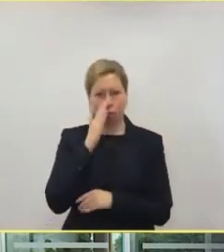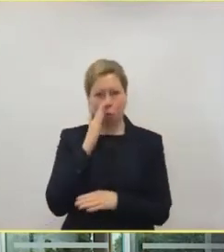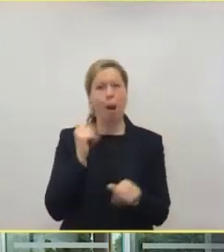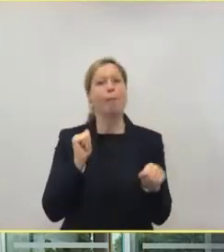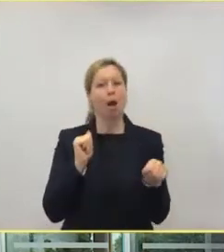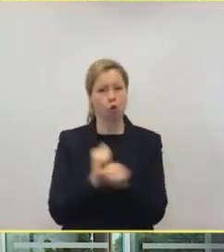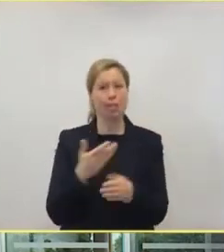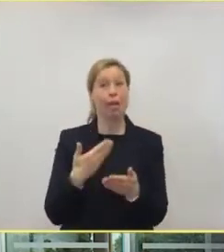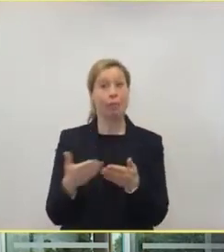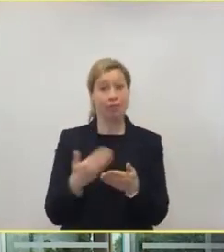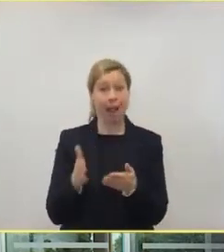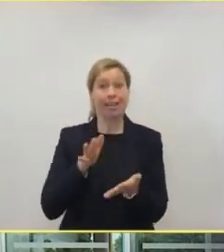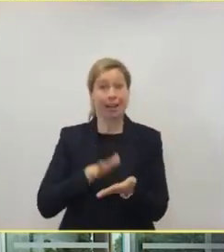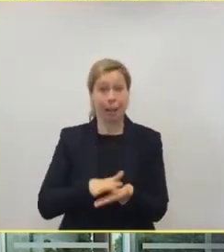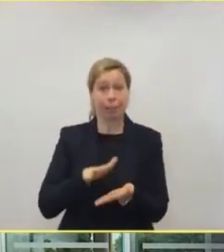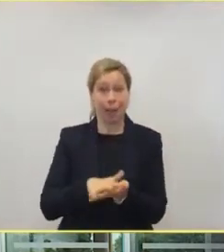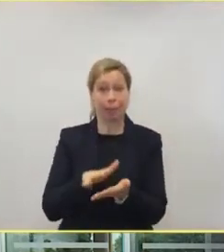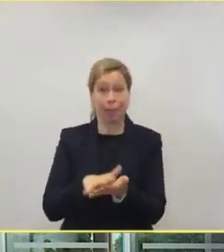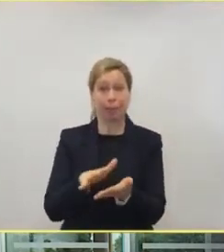Herr Vetter, richtig gesehen.